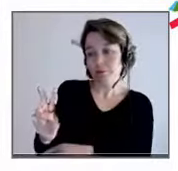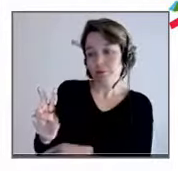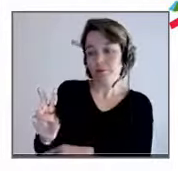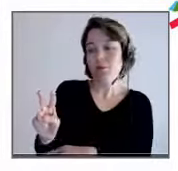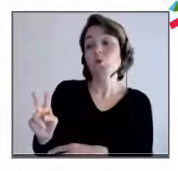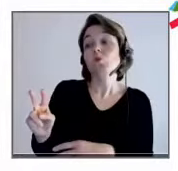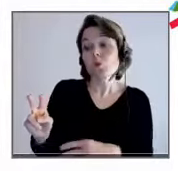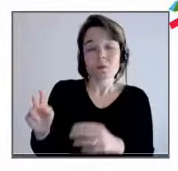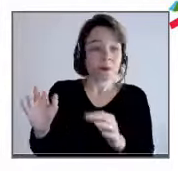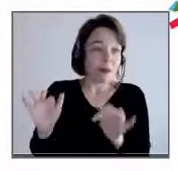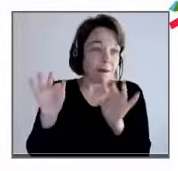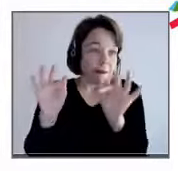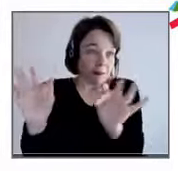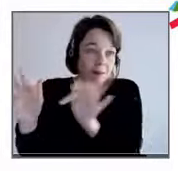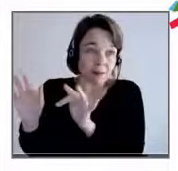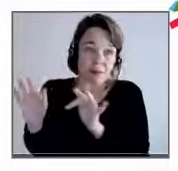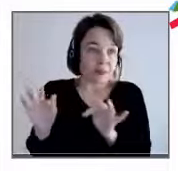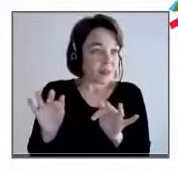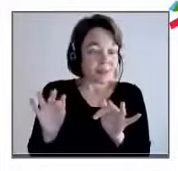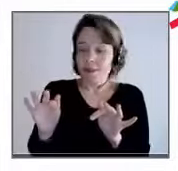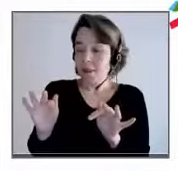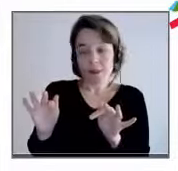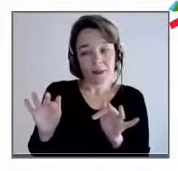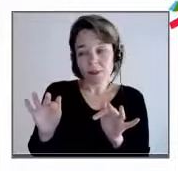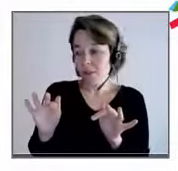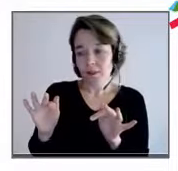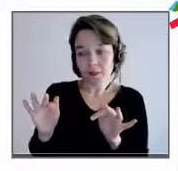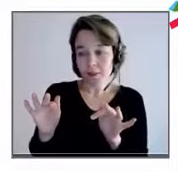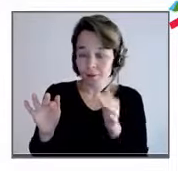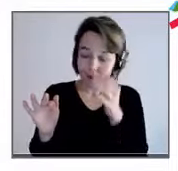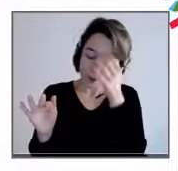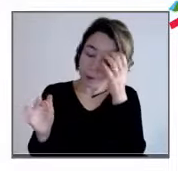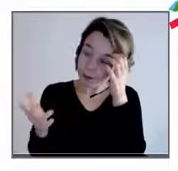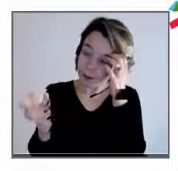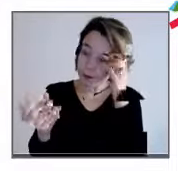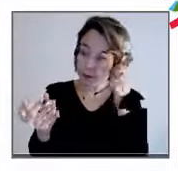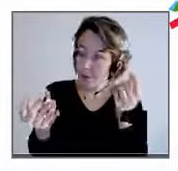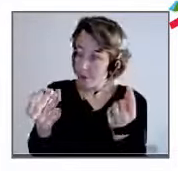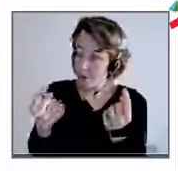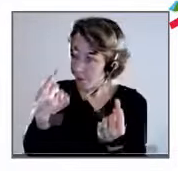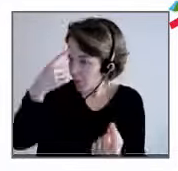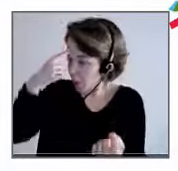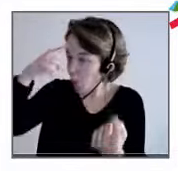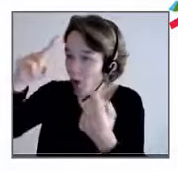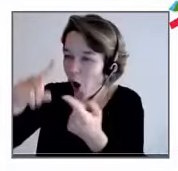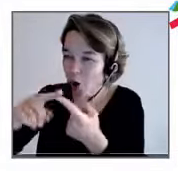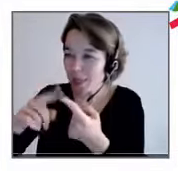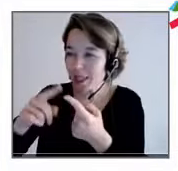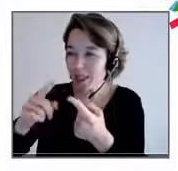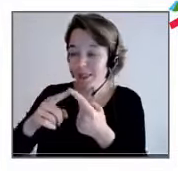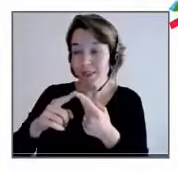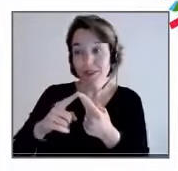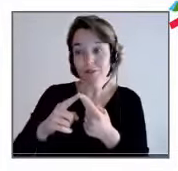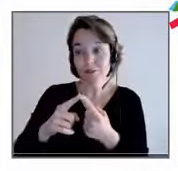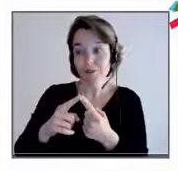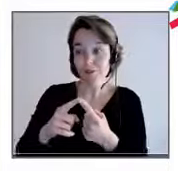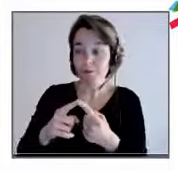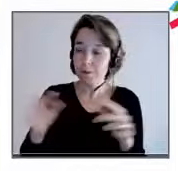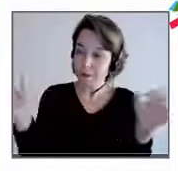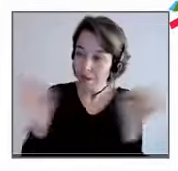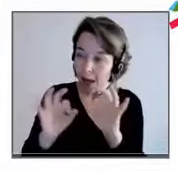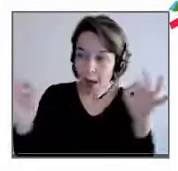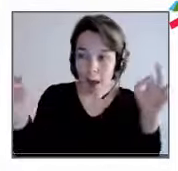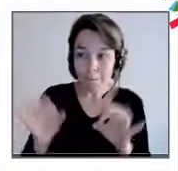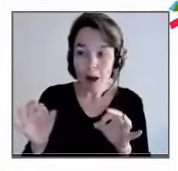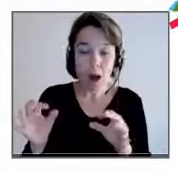pas le même chemin, elle ne devient pas un objectif, il n pas un intérêt fort à être fraternelle, il y aura toujours des belles âmes,